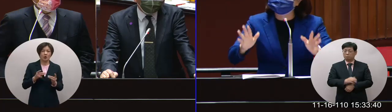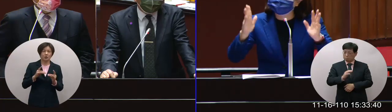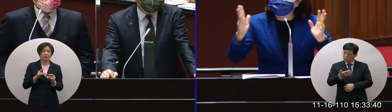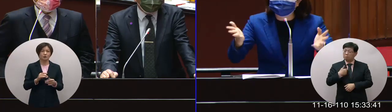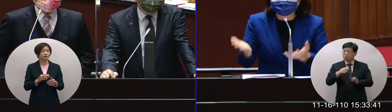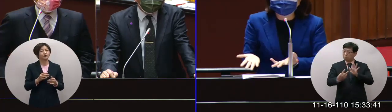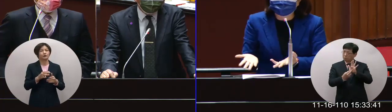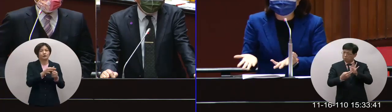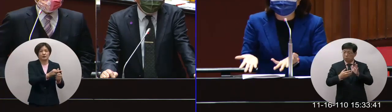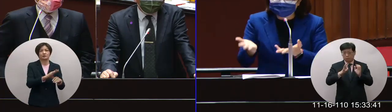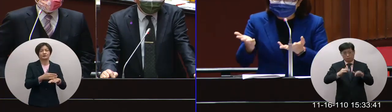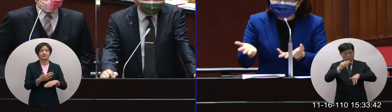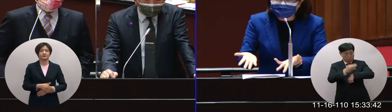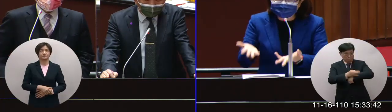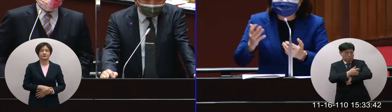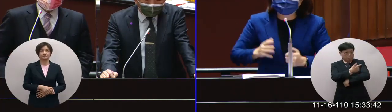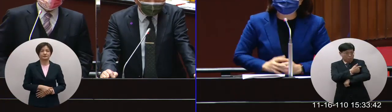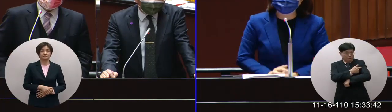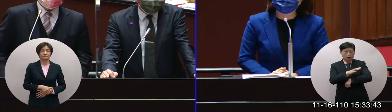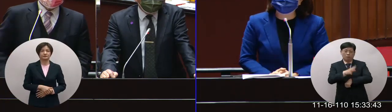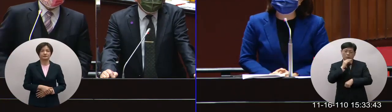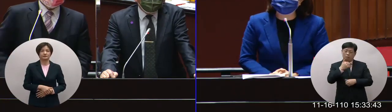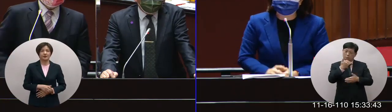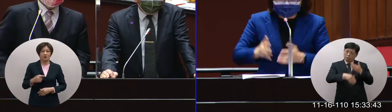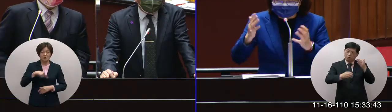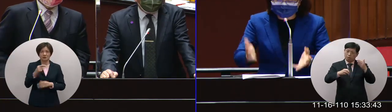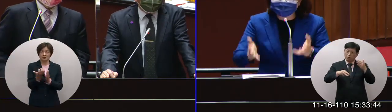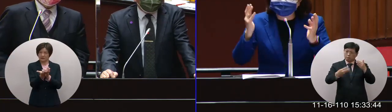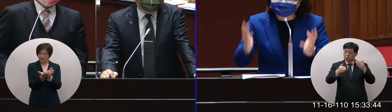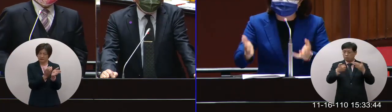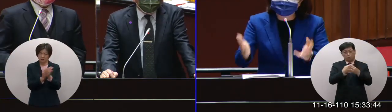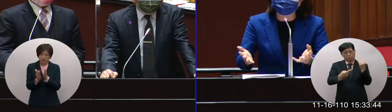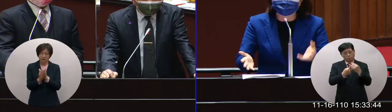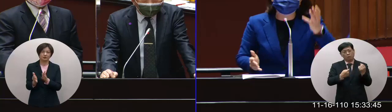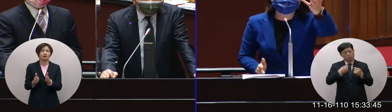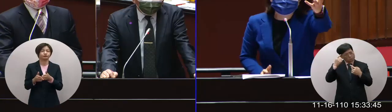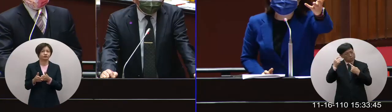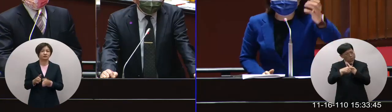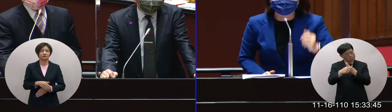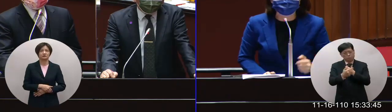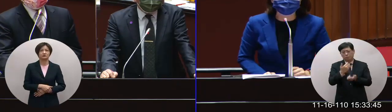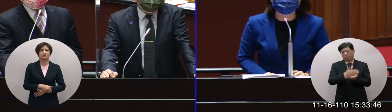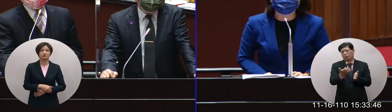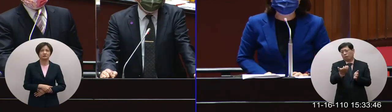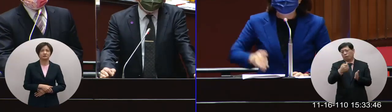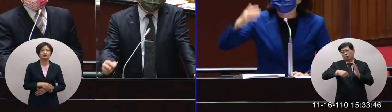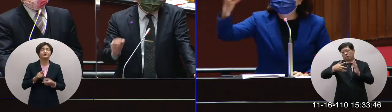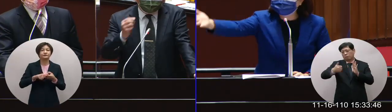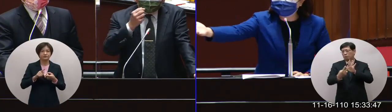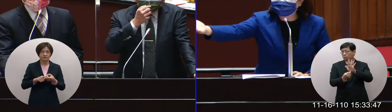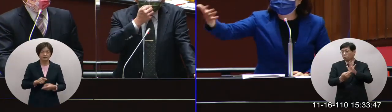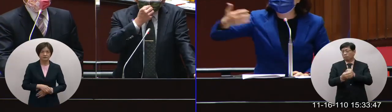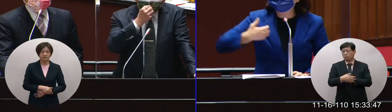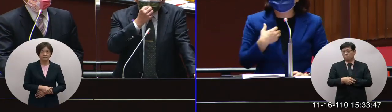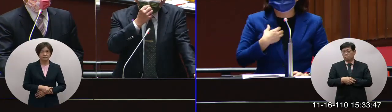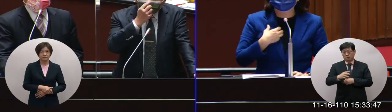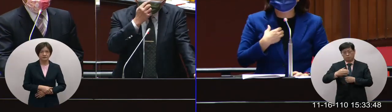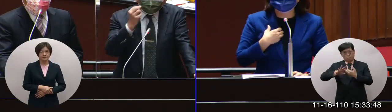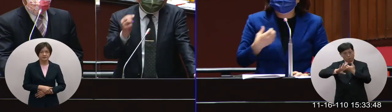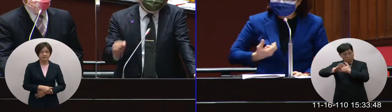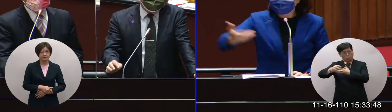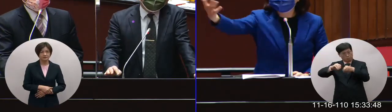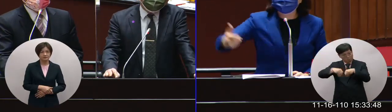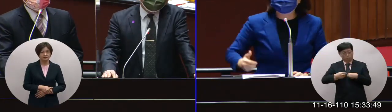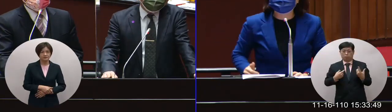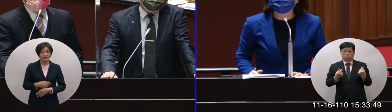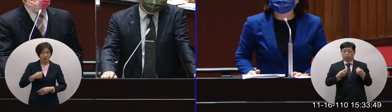但是我現在講高端已經看到就剩350萬劑總是要想辦法就像剛剛院長說的嘛就像別人會捐給我們